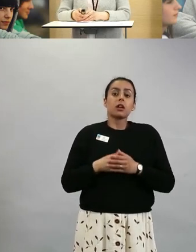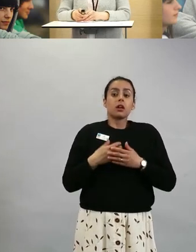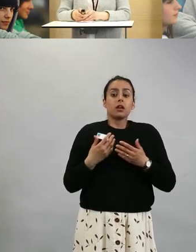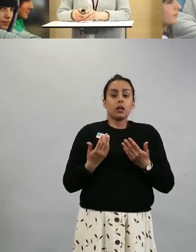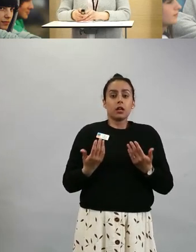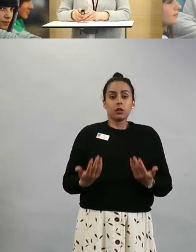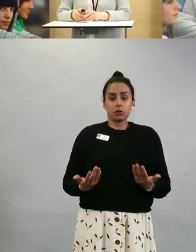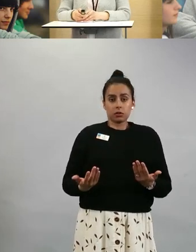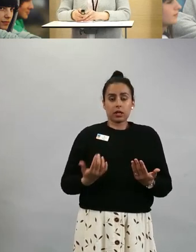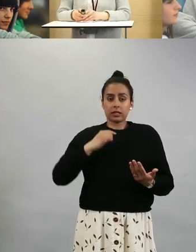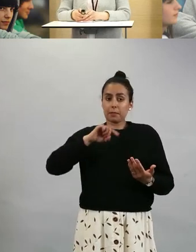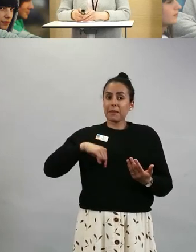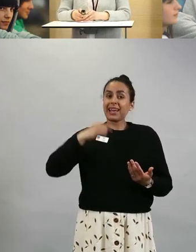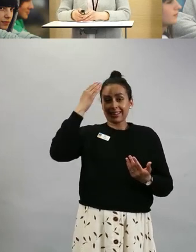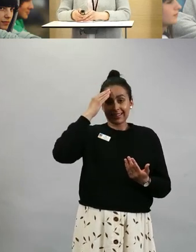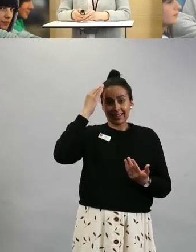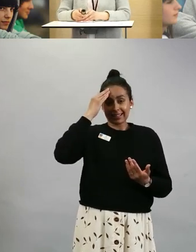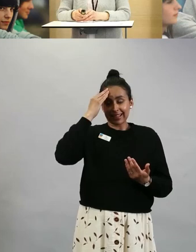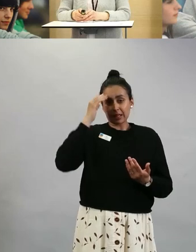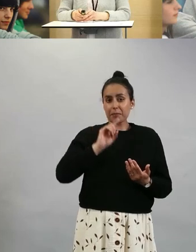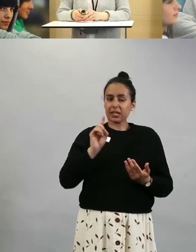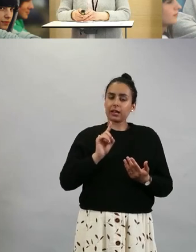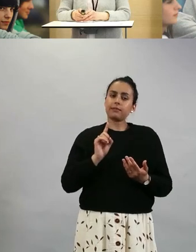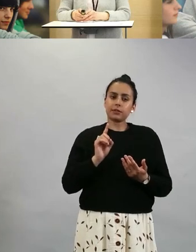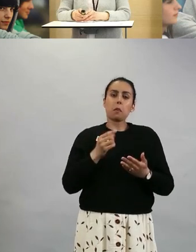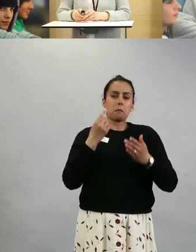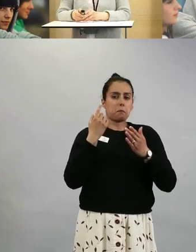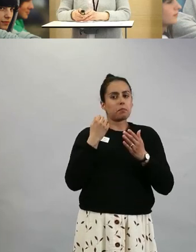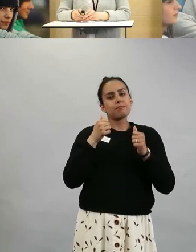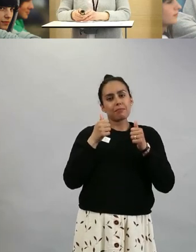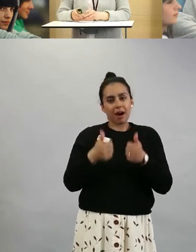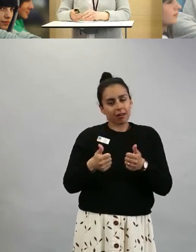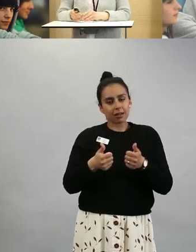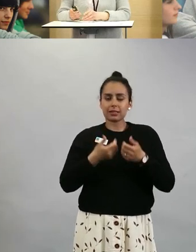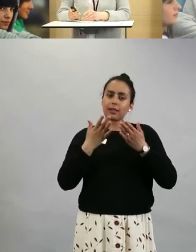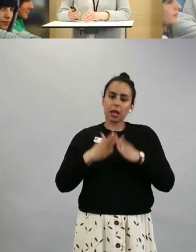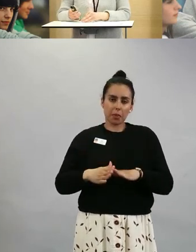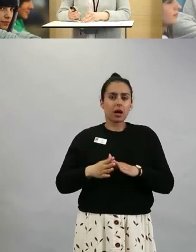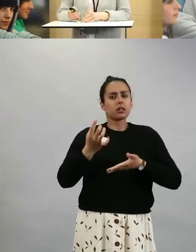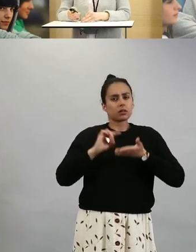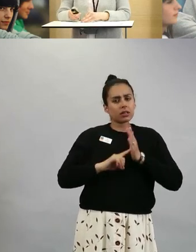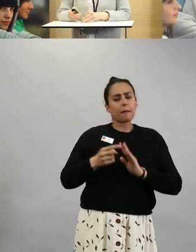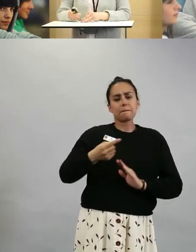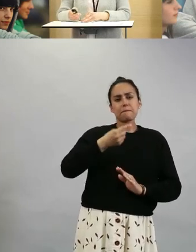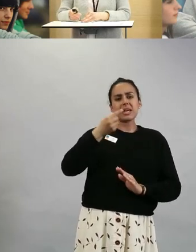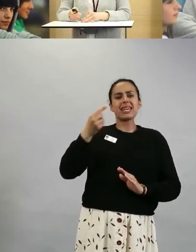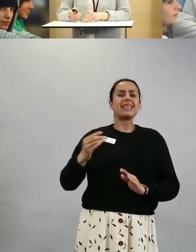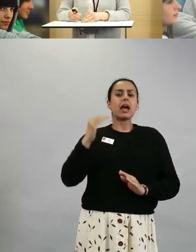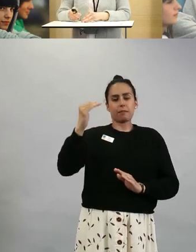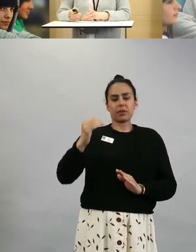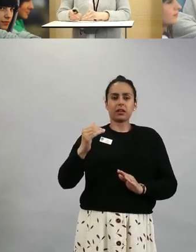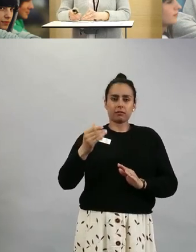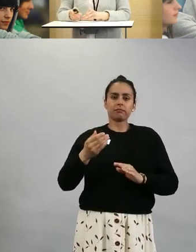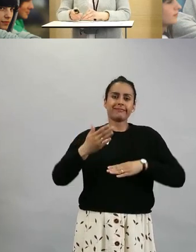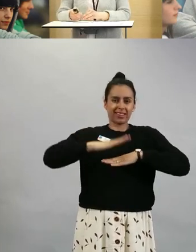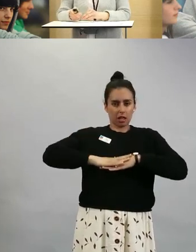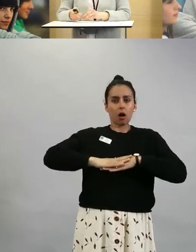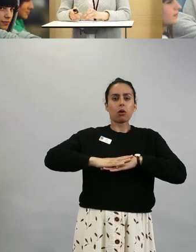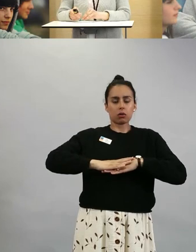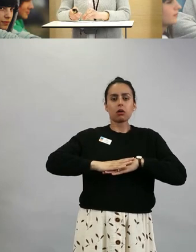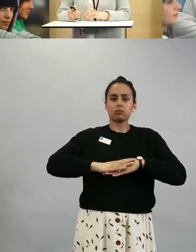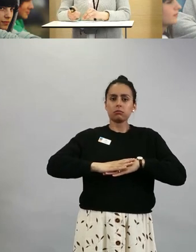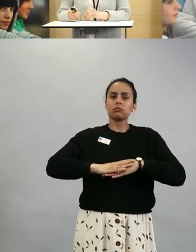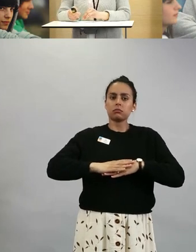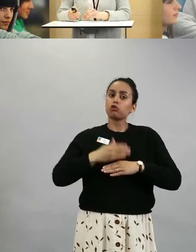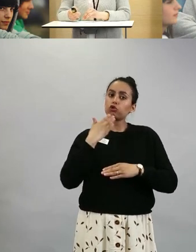välistä, kertoo, että kyllä tämmöinen vähän pidempi väli näissä rokotteissa on varsin hyvä sen kannalta,